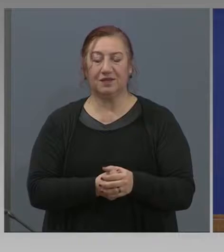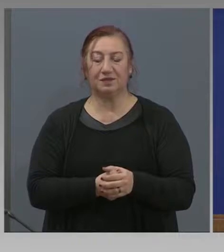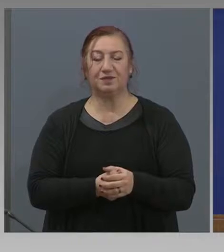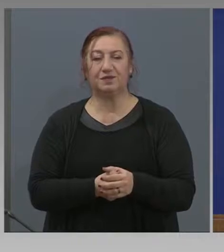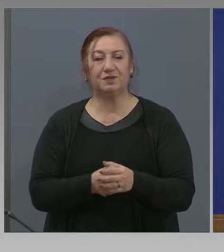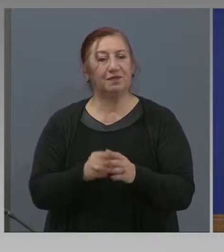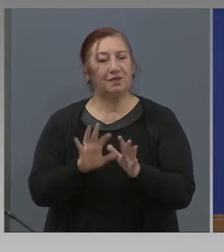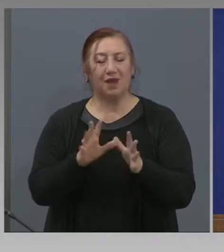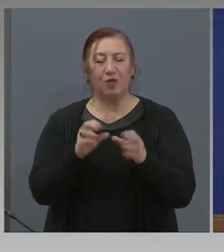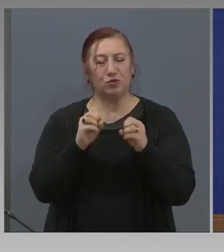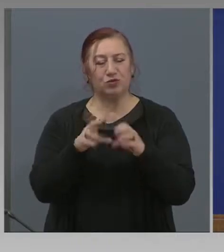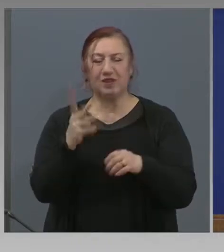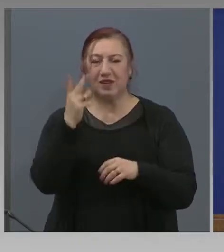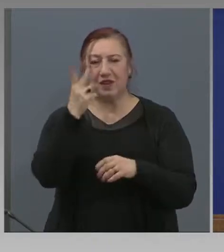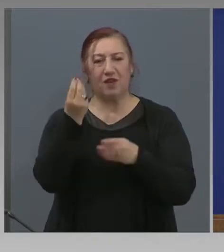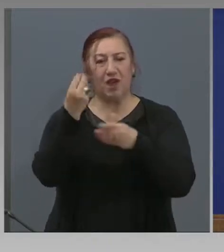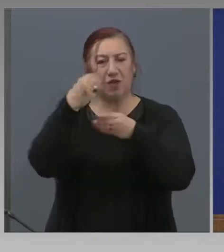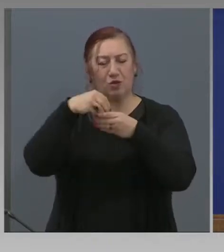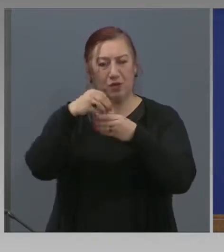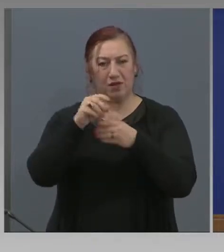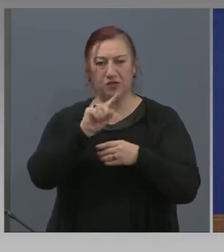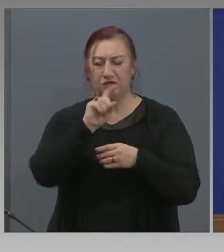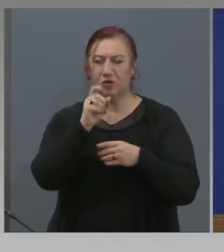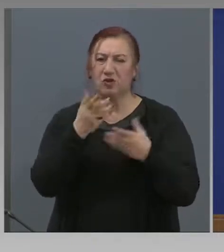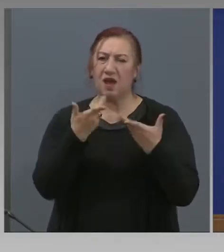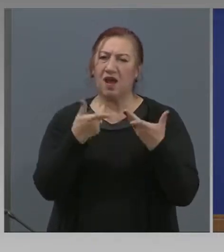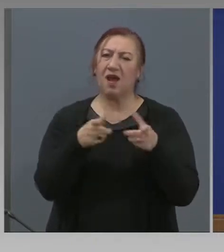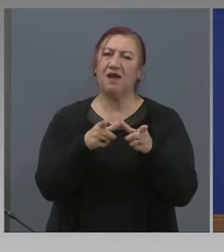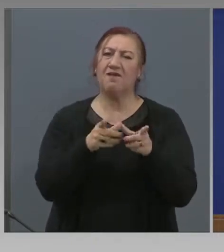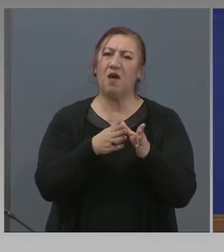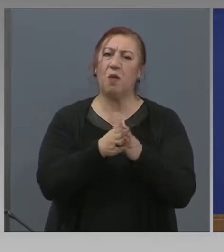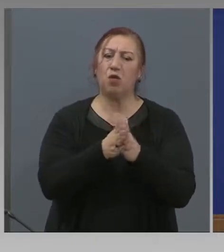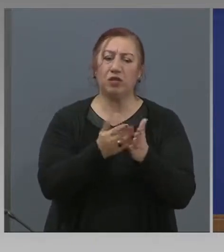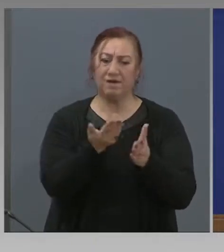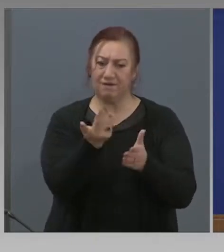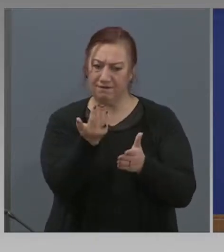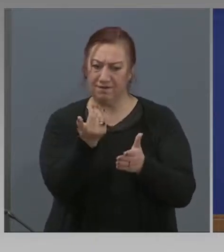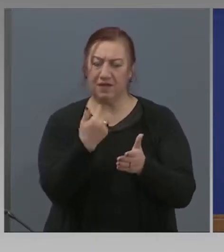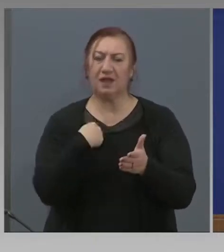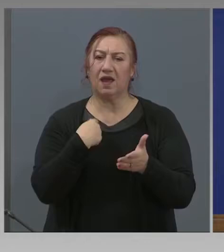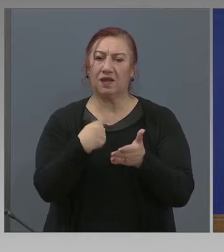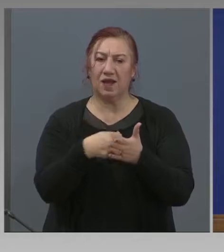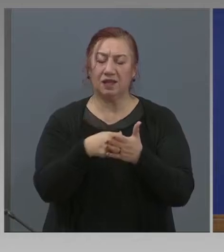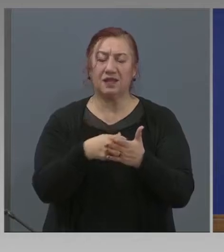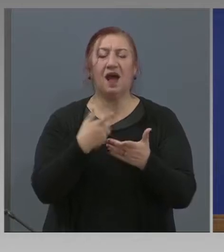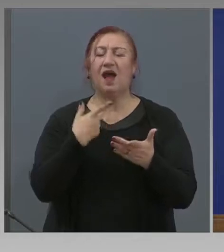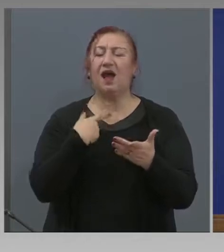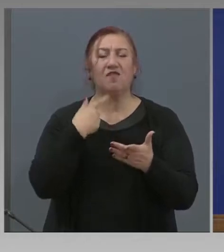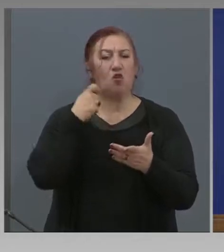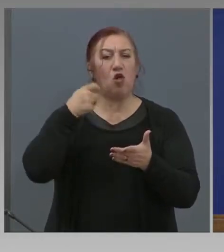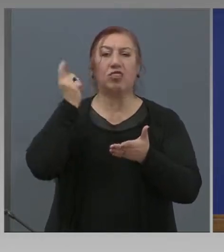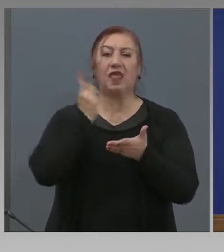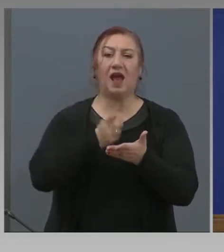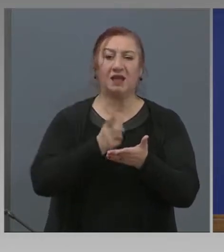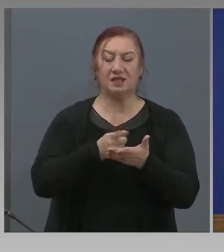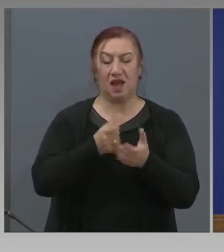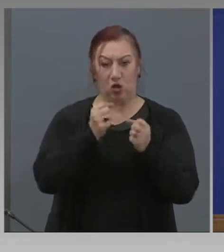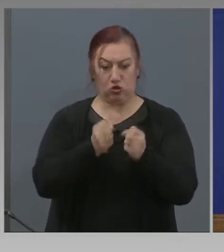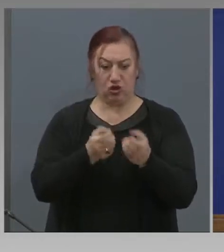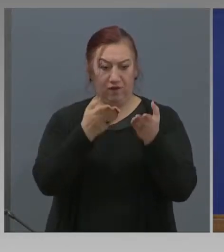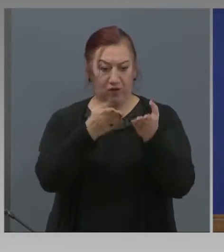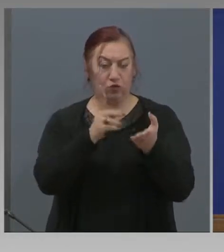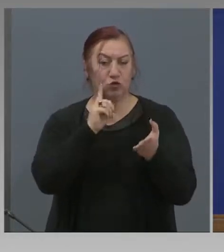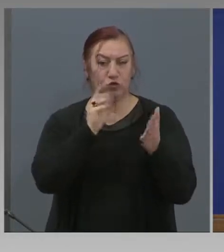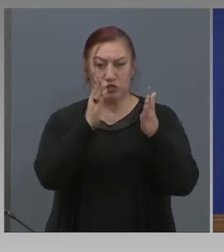два допълващи въпроса. С какъв мотив е иска на тази такса? Какво го грози като наказание от тук нататък? И